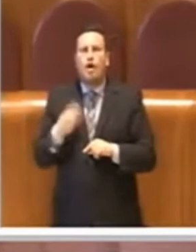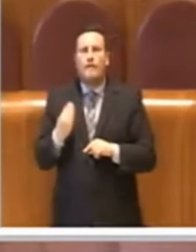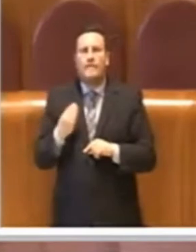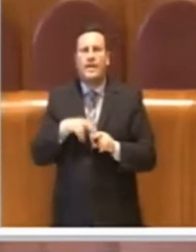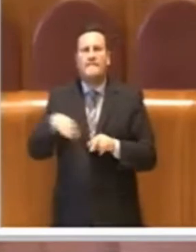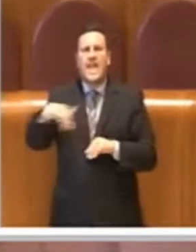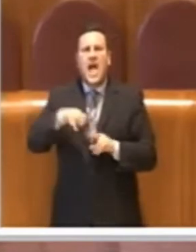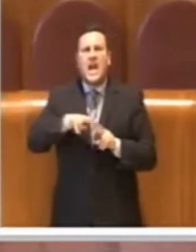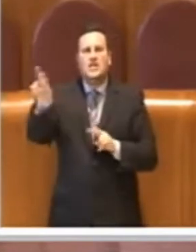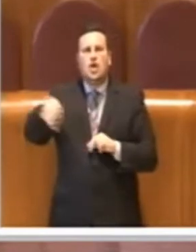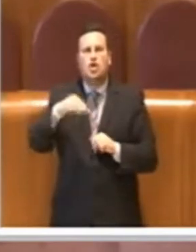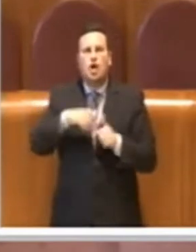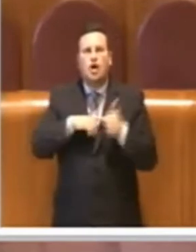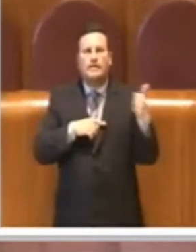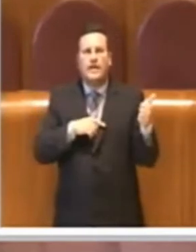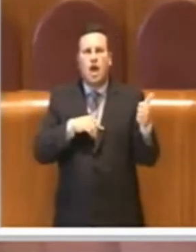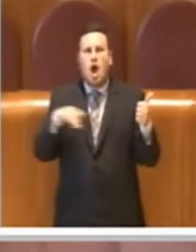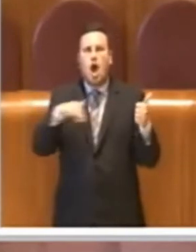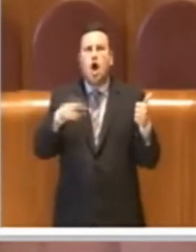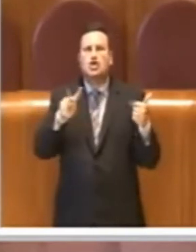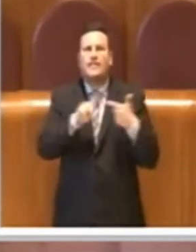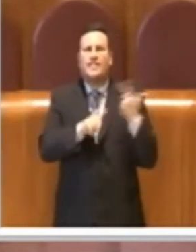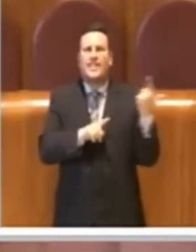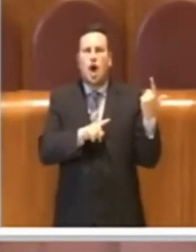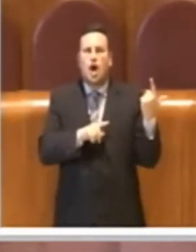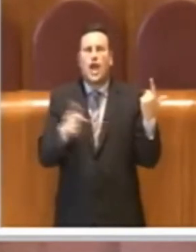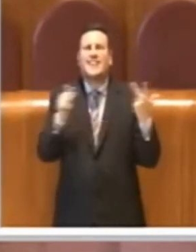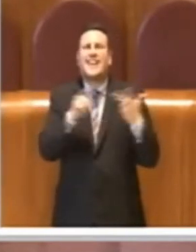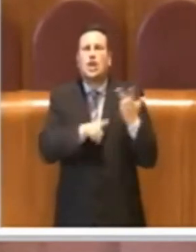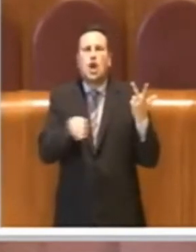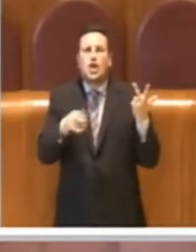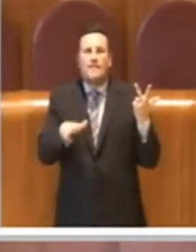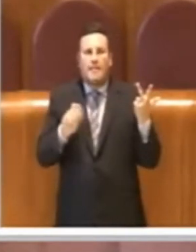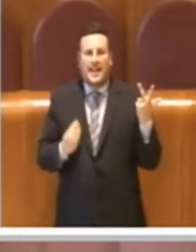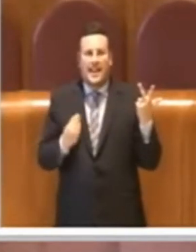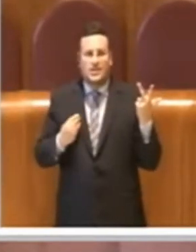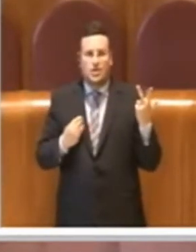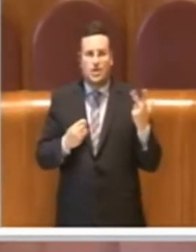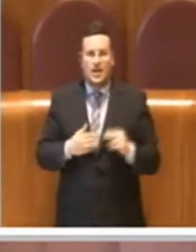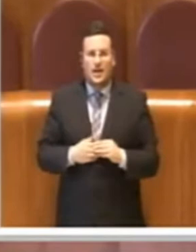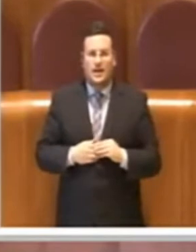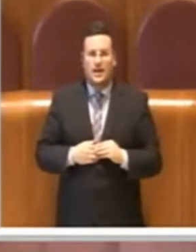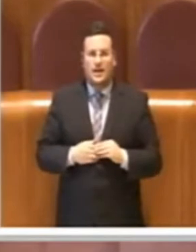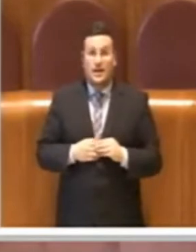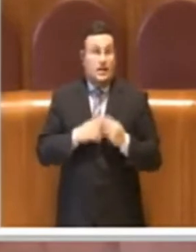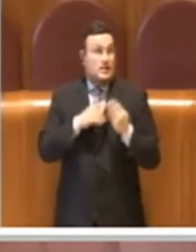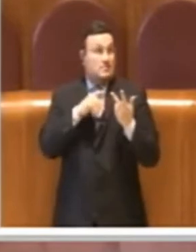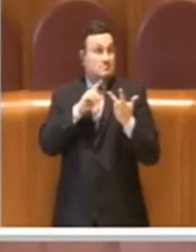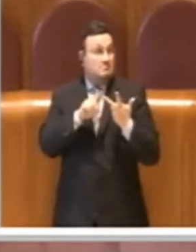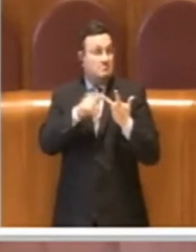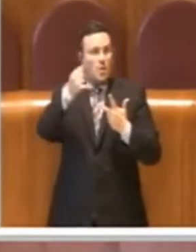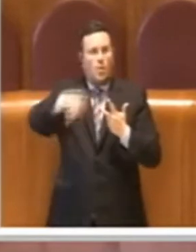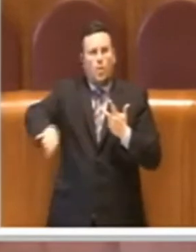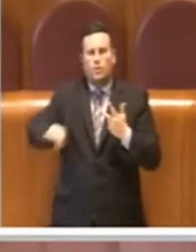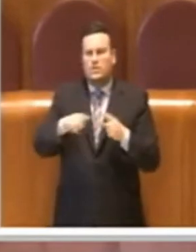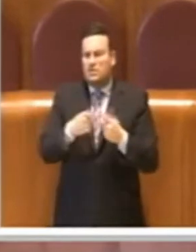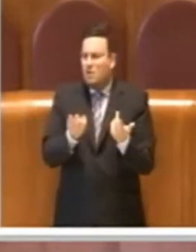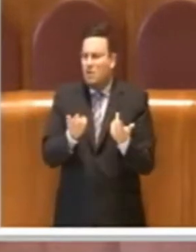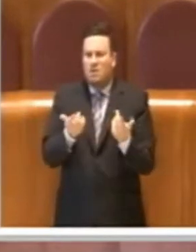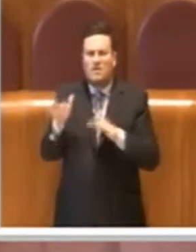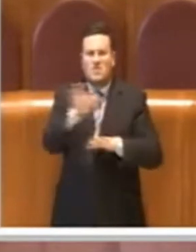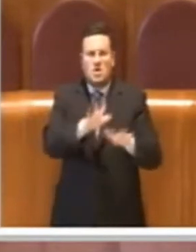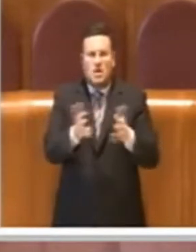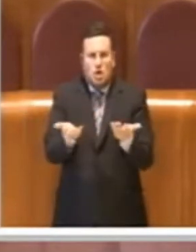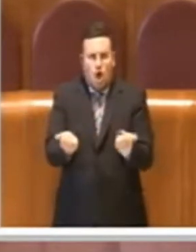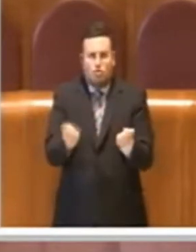Nazionale, a Corso Vittorio, a Via del Tritone. E c'è poi un ultimo dato, sempre oggettivo, confermato dai